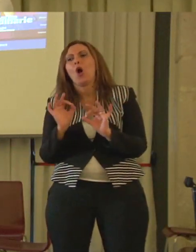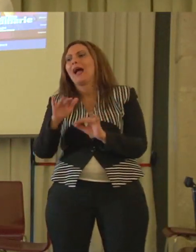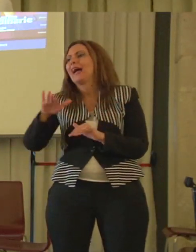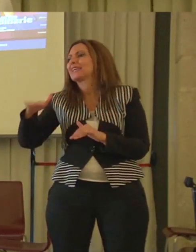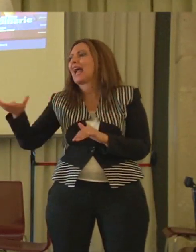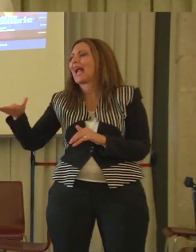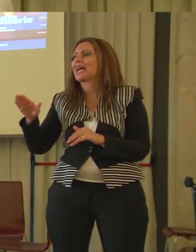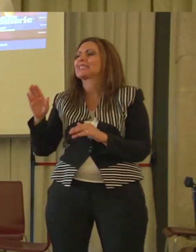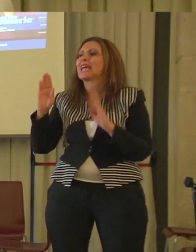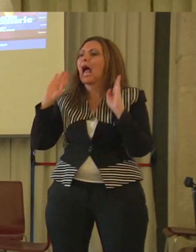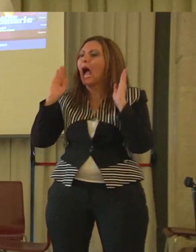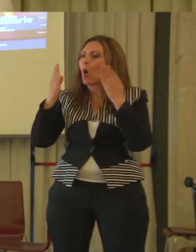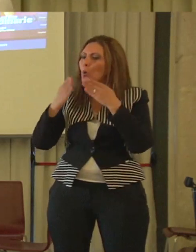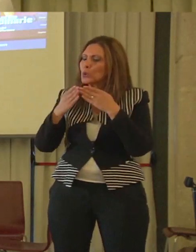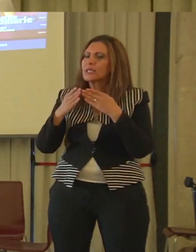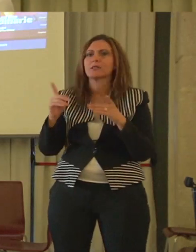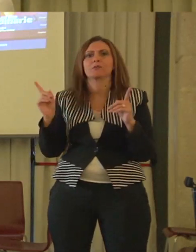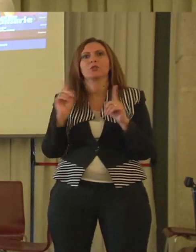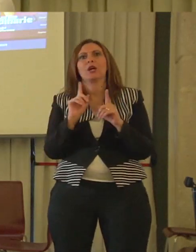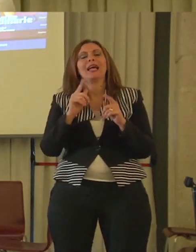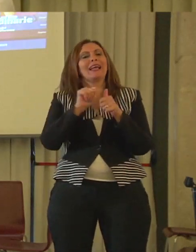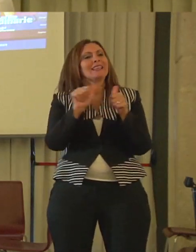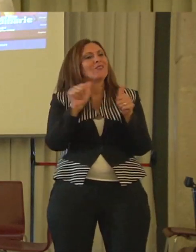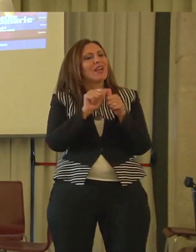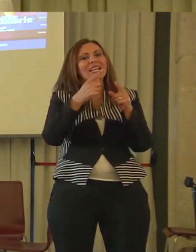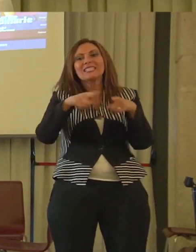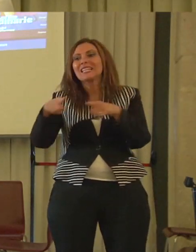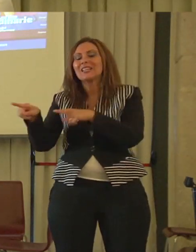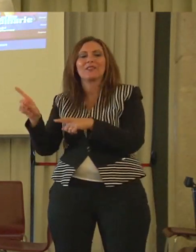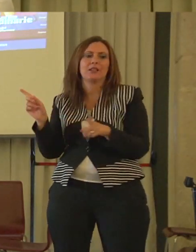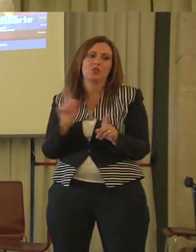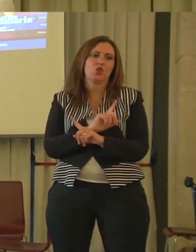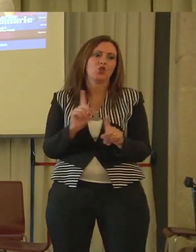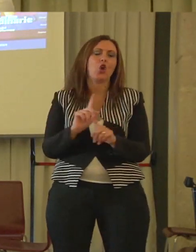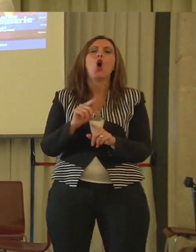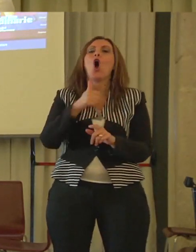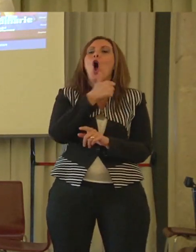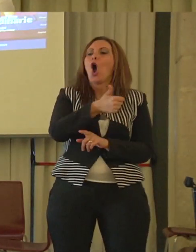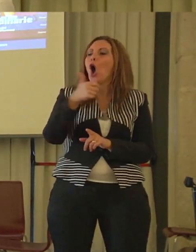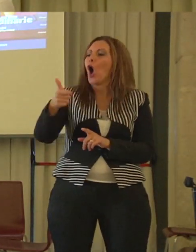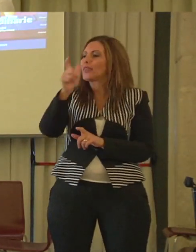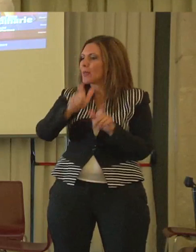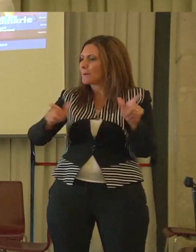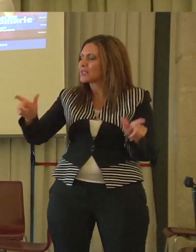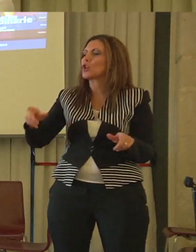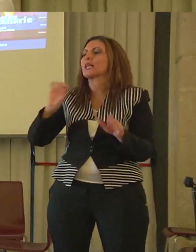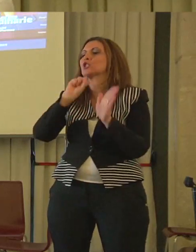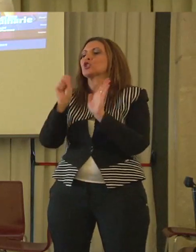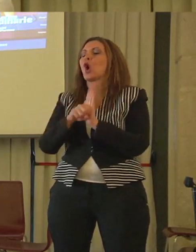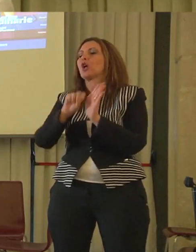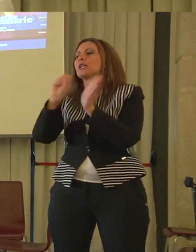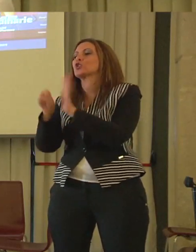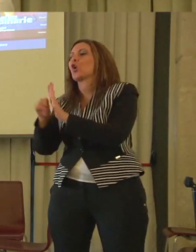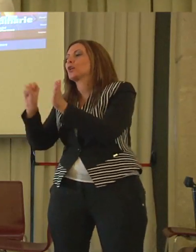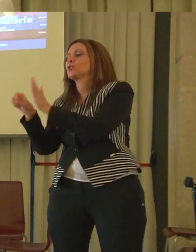no, la differenza non era nella loro diversità, era nelle loro storie. Si è creato un contenitore